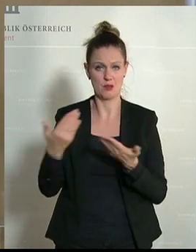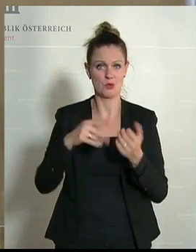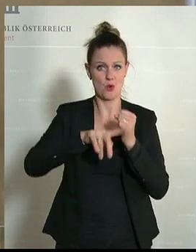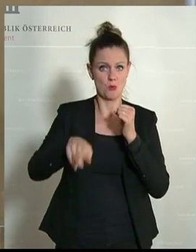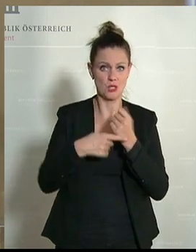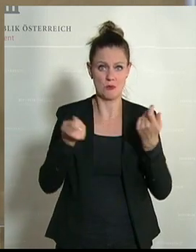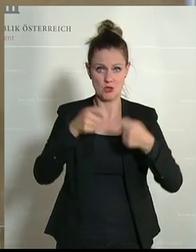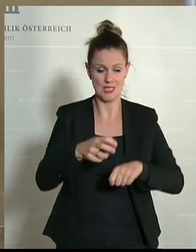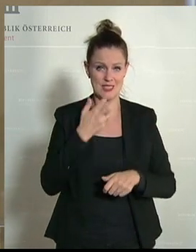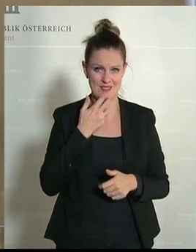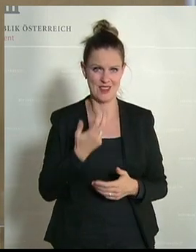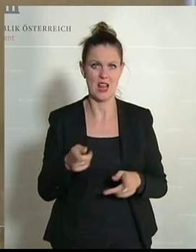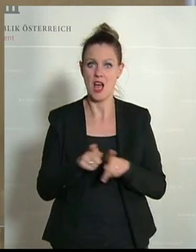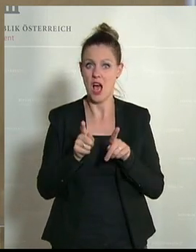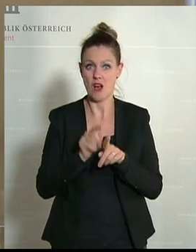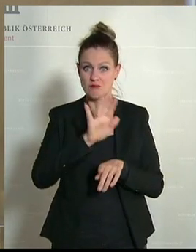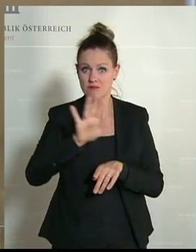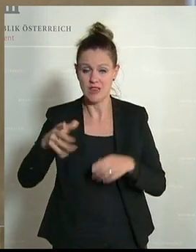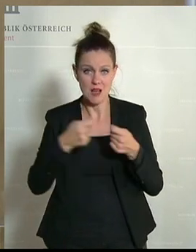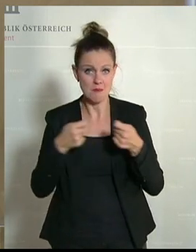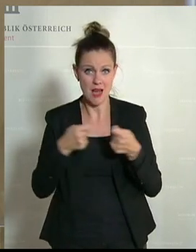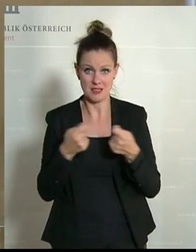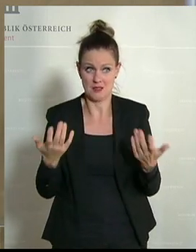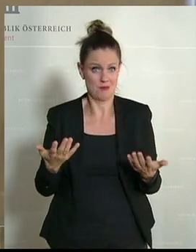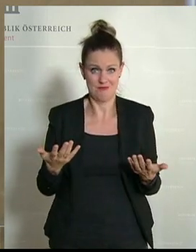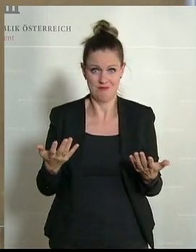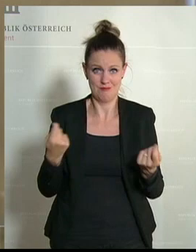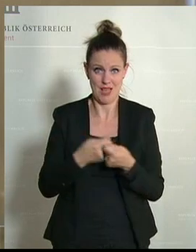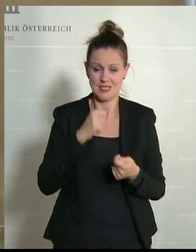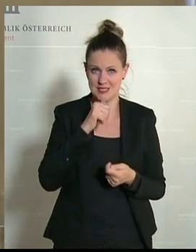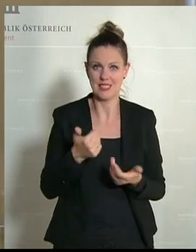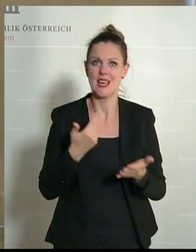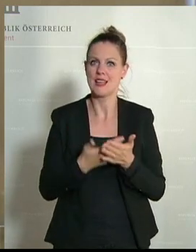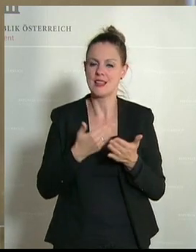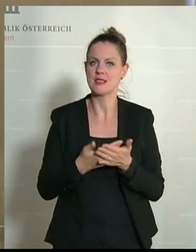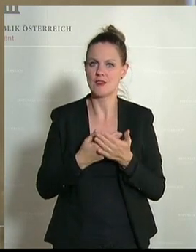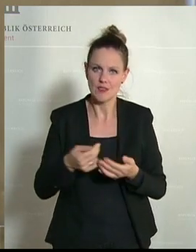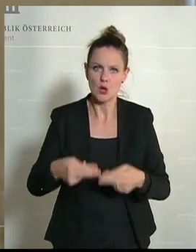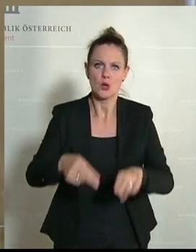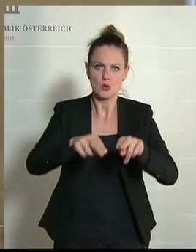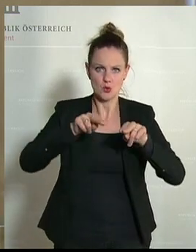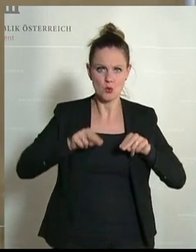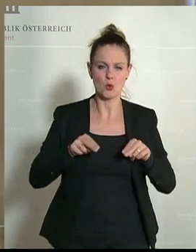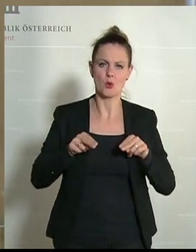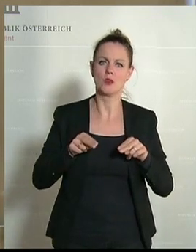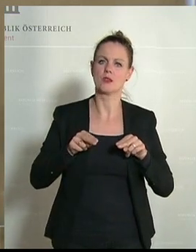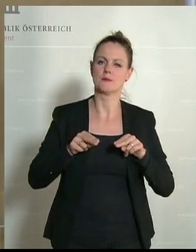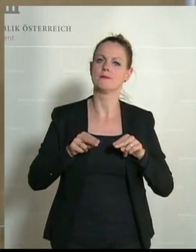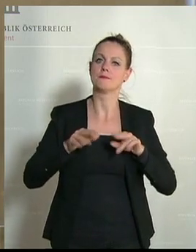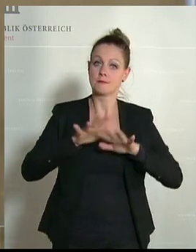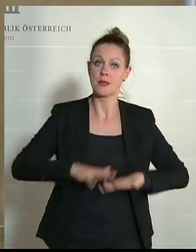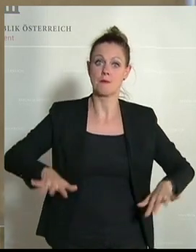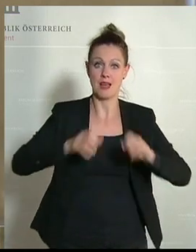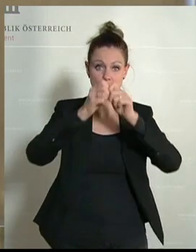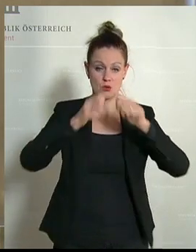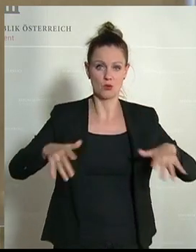beschließen wollen und letztendlich auch mit Ihren Maßnahmen, die Sie heutzutage setzen. Daher kommen Sie zurück an die grundsätzliche